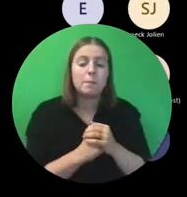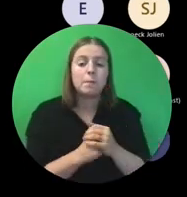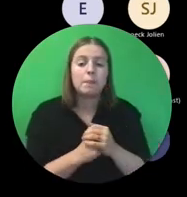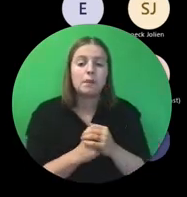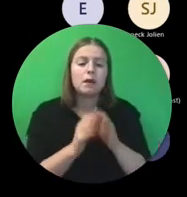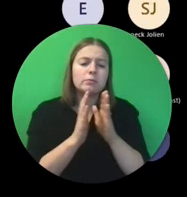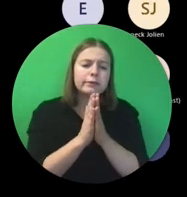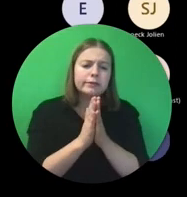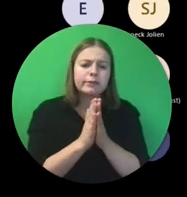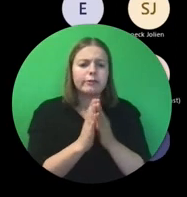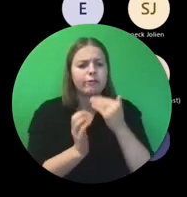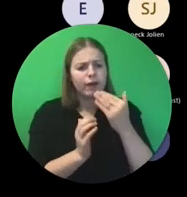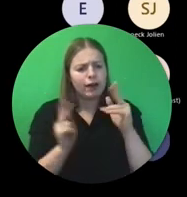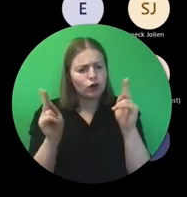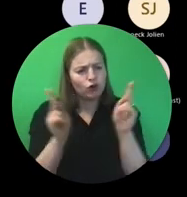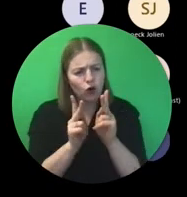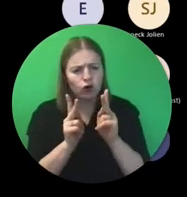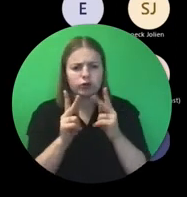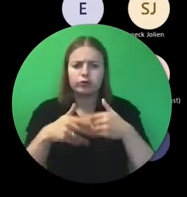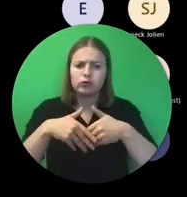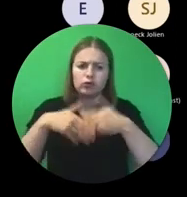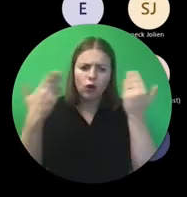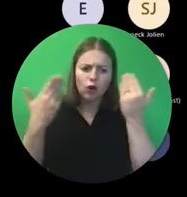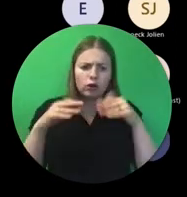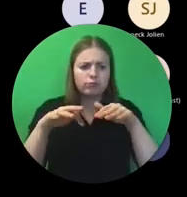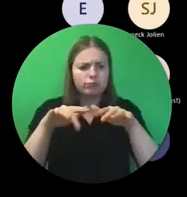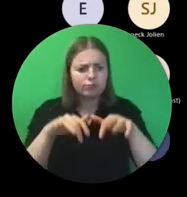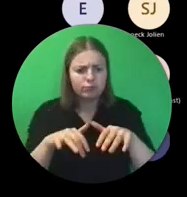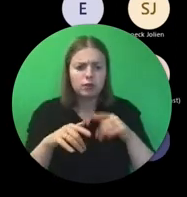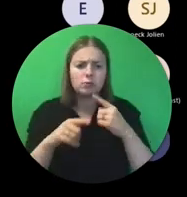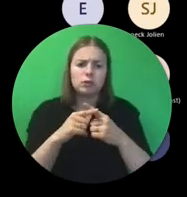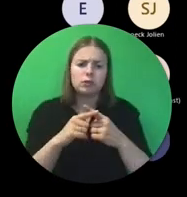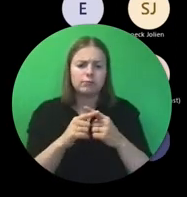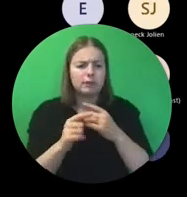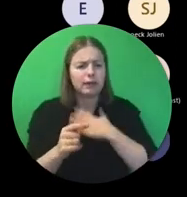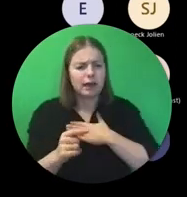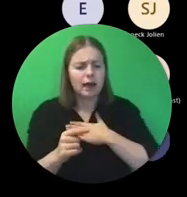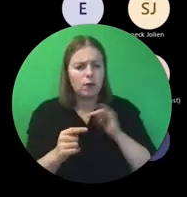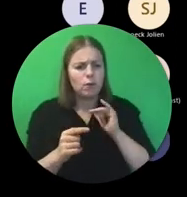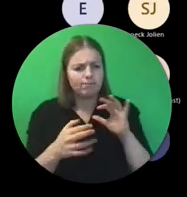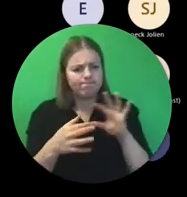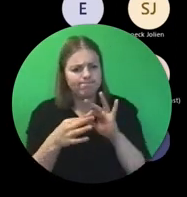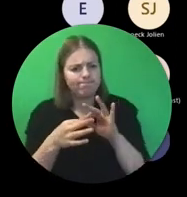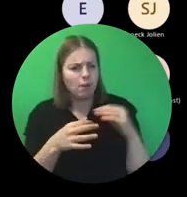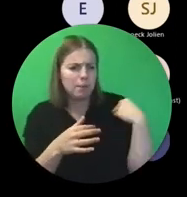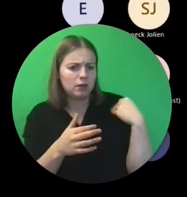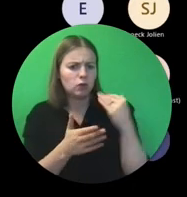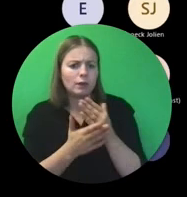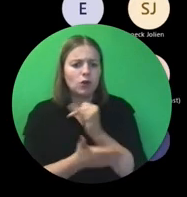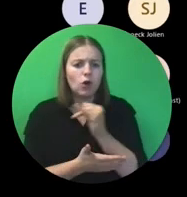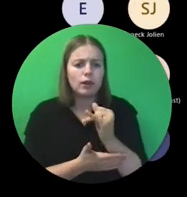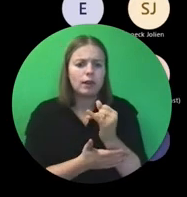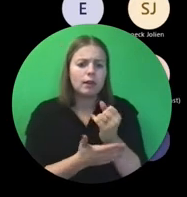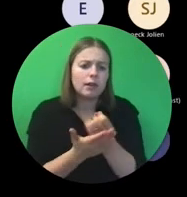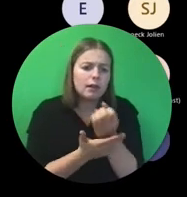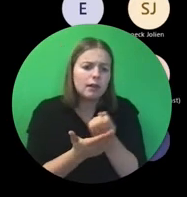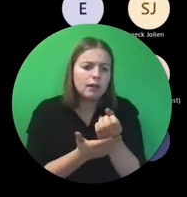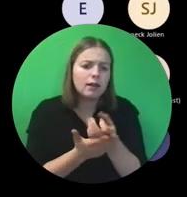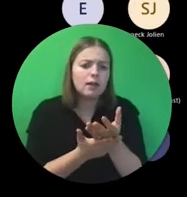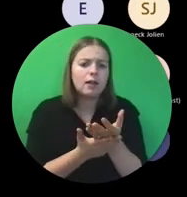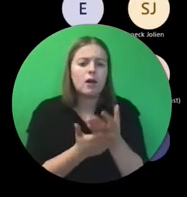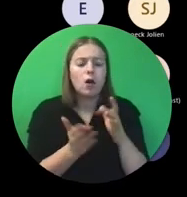formulier die kort en duidelijk. En liefst gelinkt aan het net toegelichte gedeelte. Want ik ga regelmatig stoppen